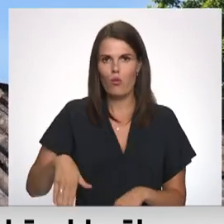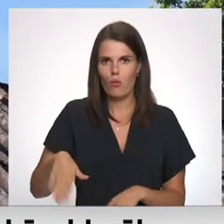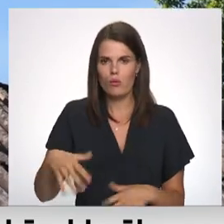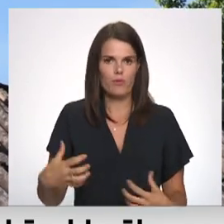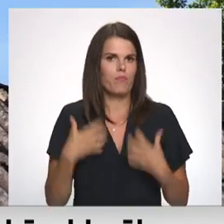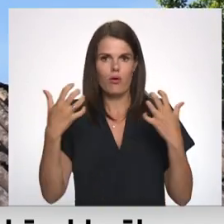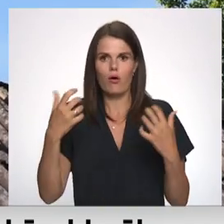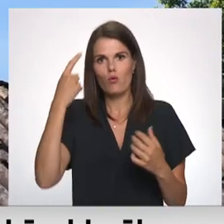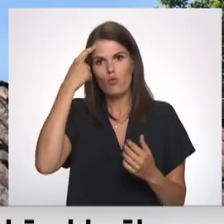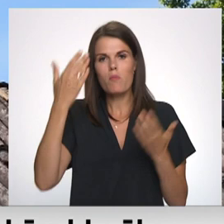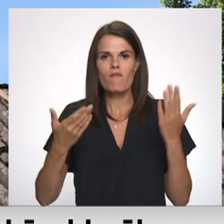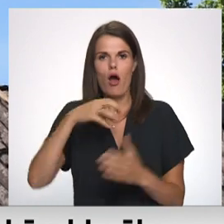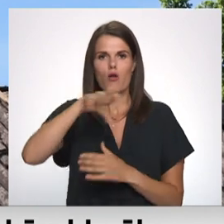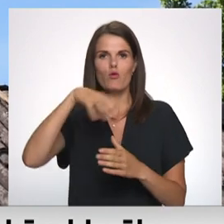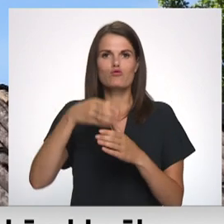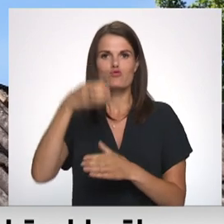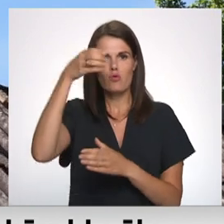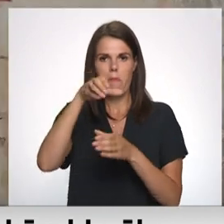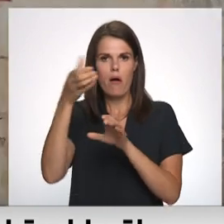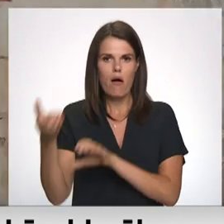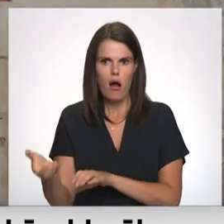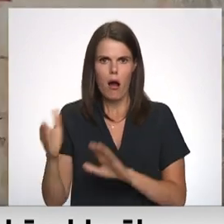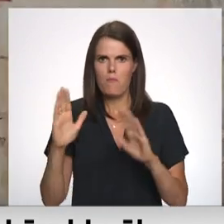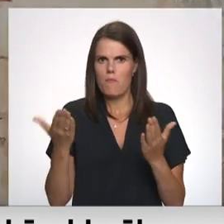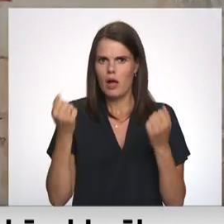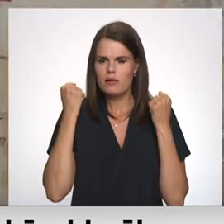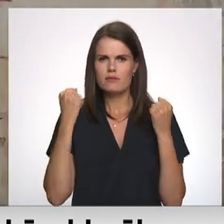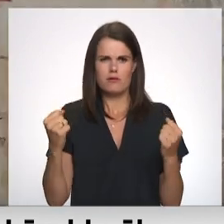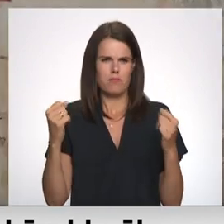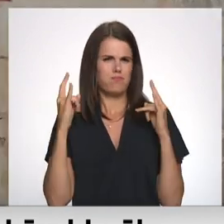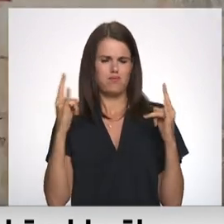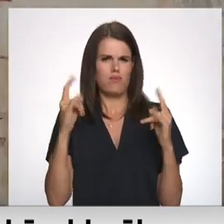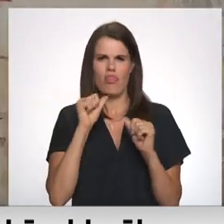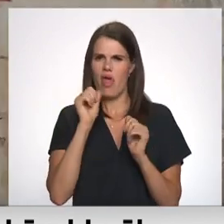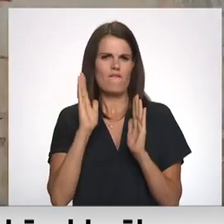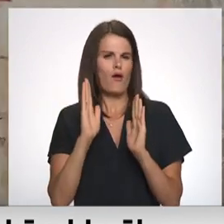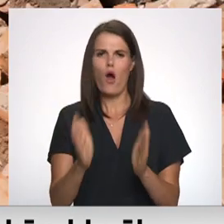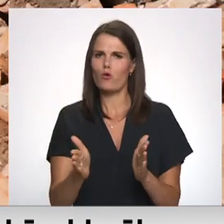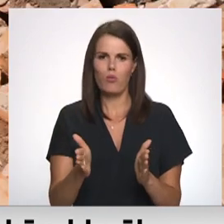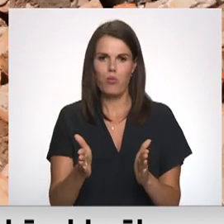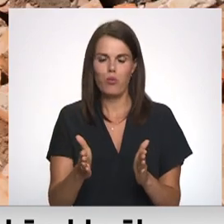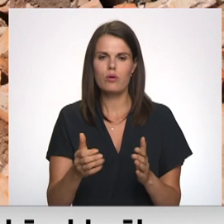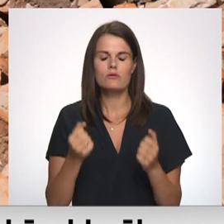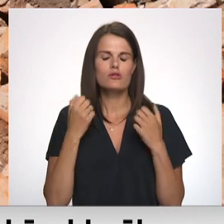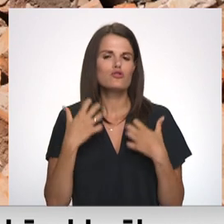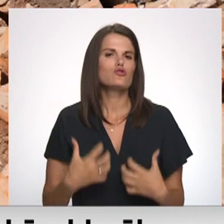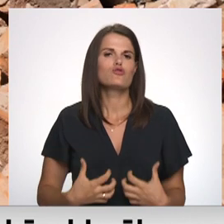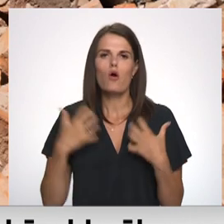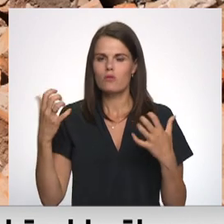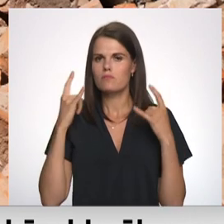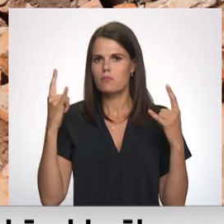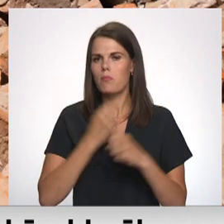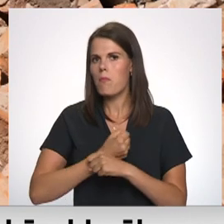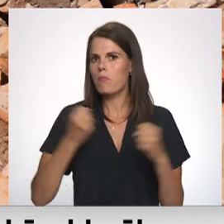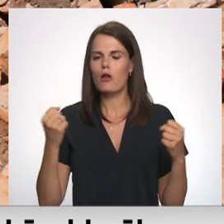Es domāju, manas kuras senes nokrida, bet tik šausmīgi nevarēja būt tāds sprādziens. Nu šausmīgs sprādziens